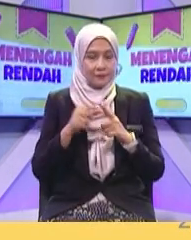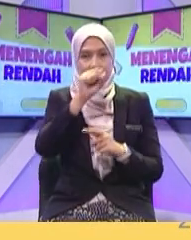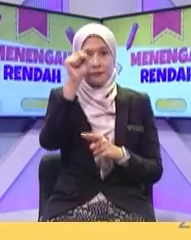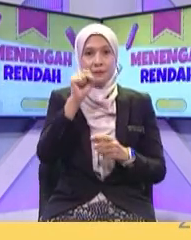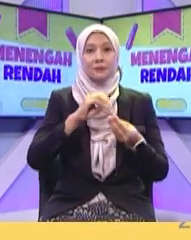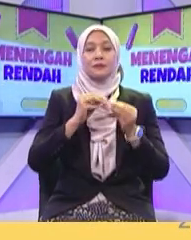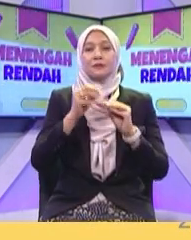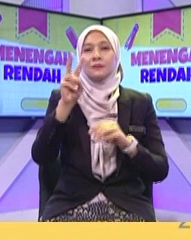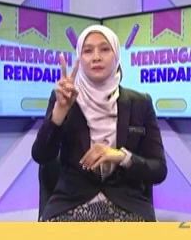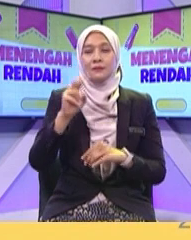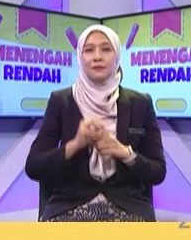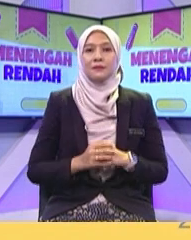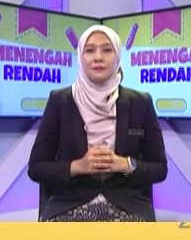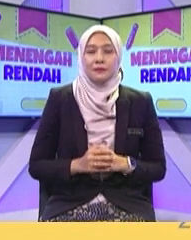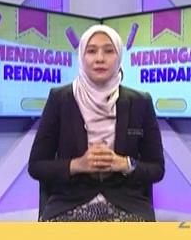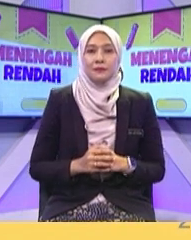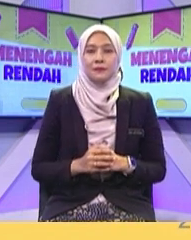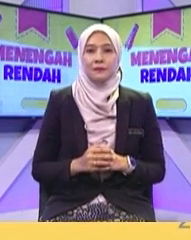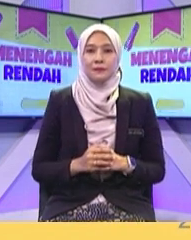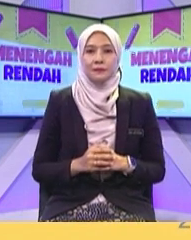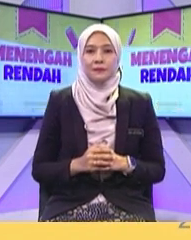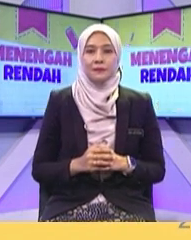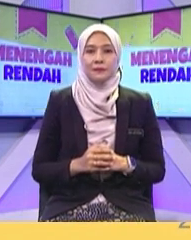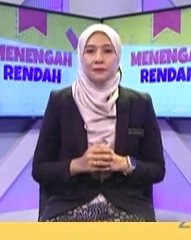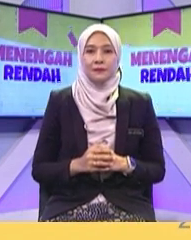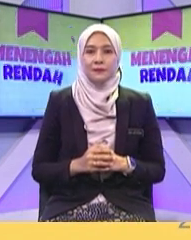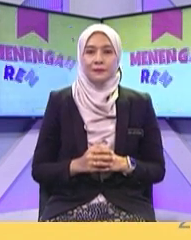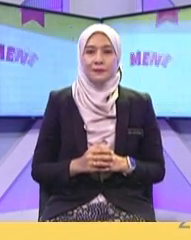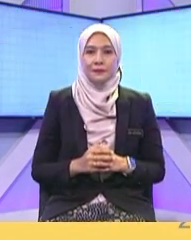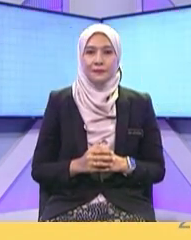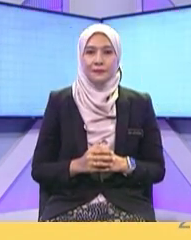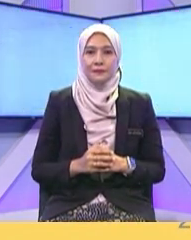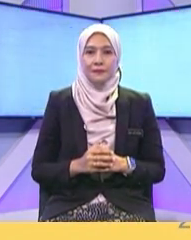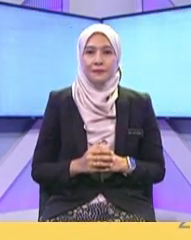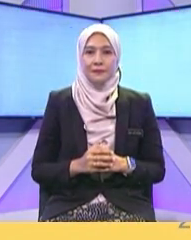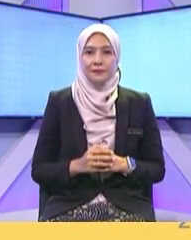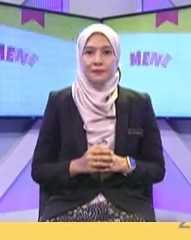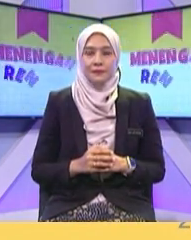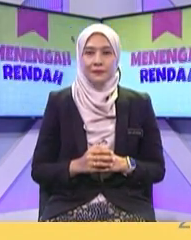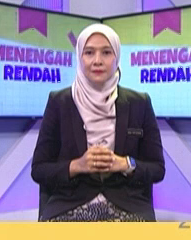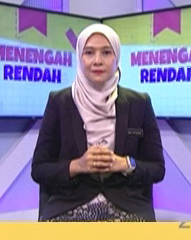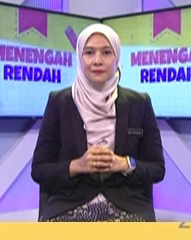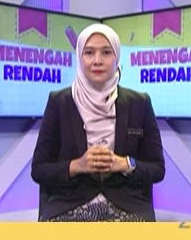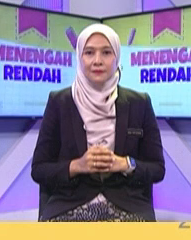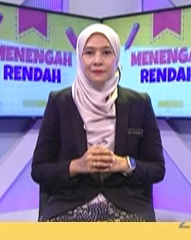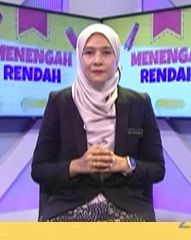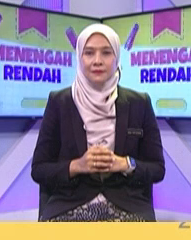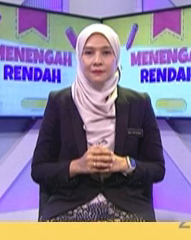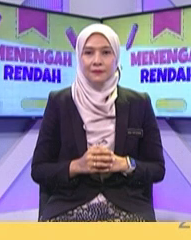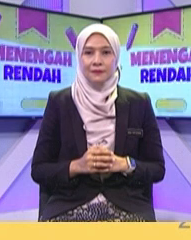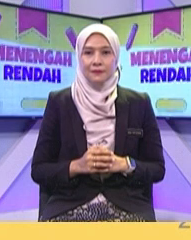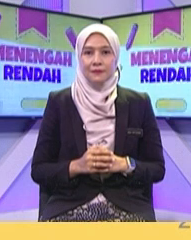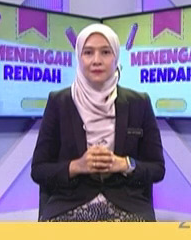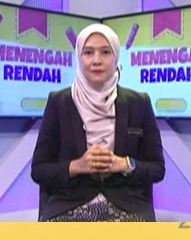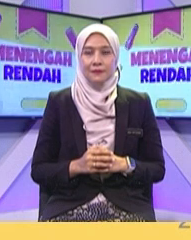kita bagi dua supaya kita sama dapat manfaatkan ini macam situasi yang berkaitan dengan diri kita dan bila berlaku pada diri kita